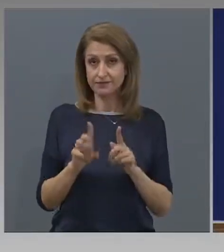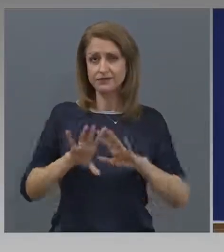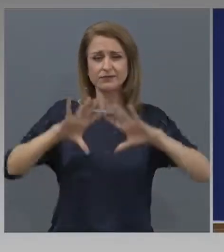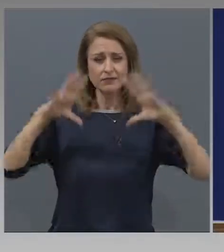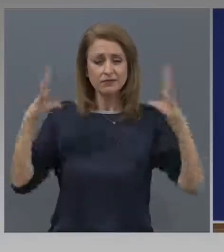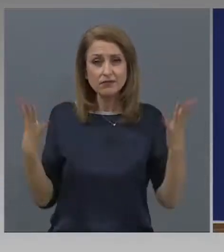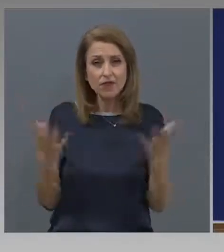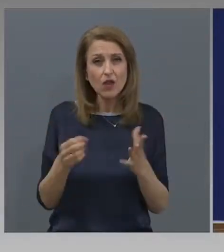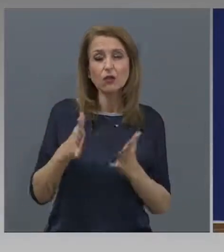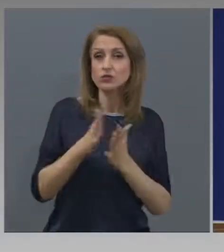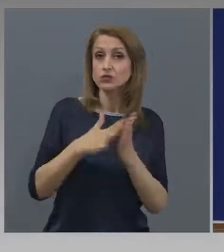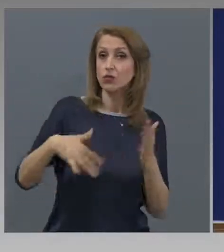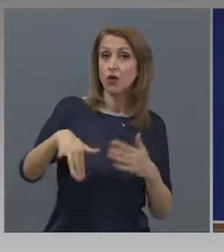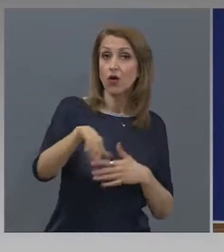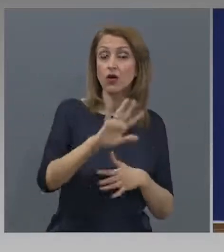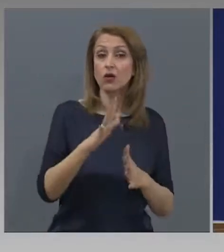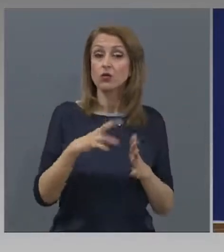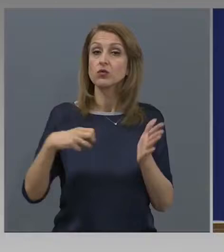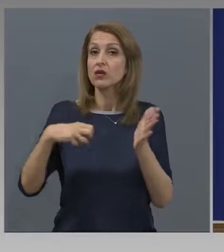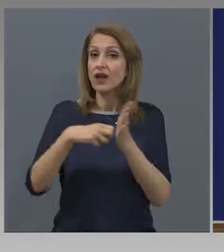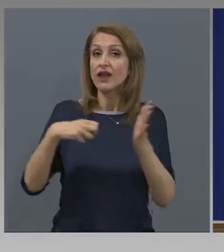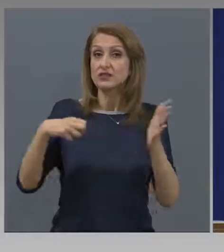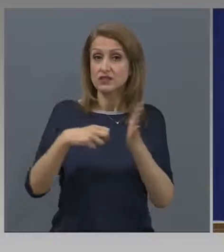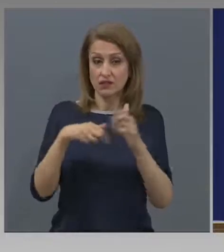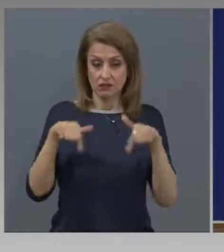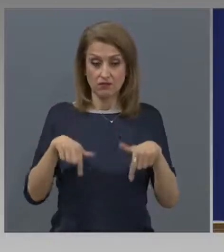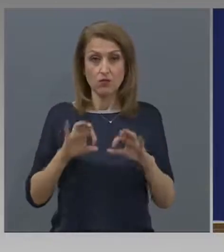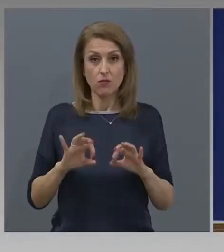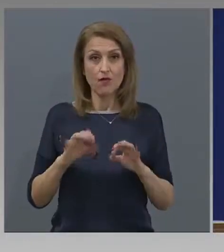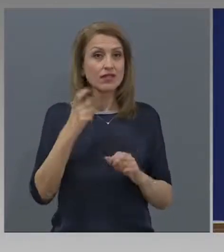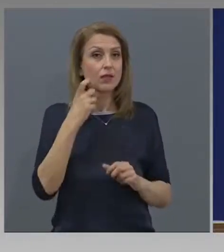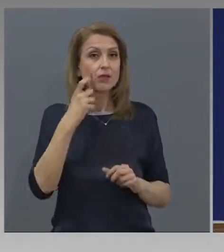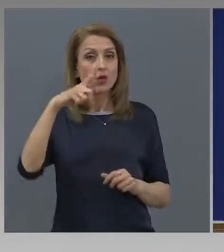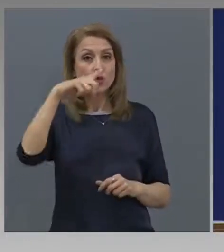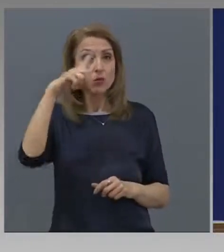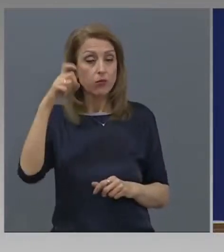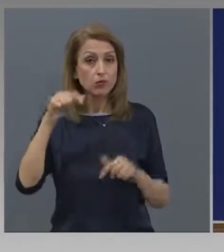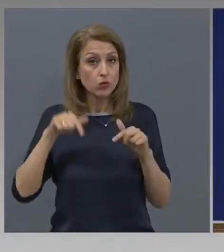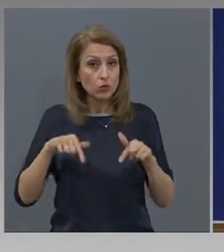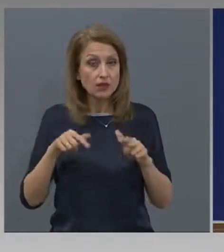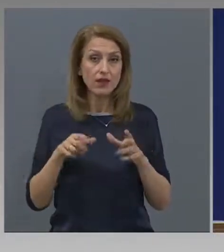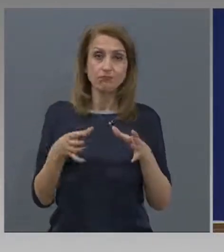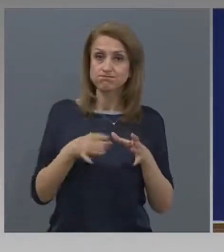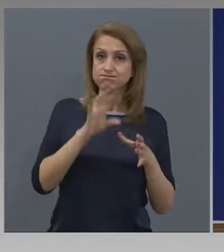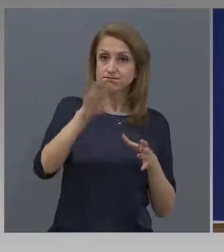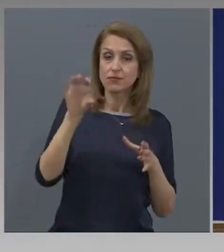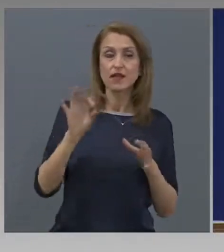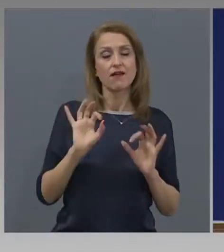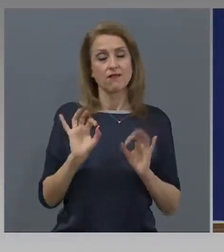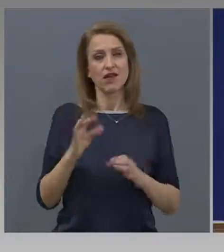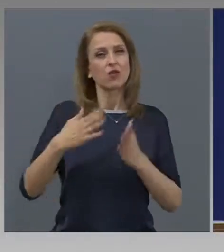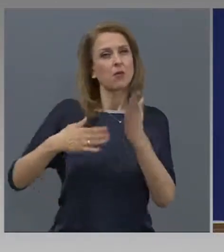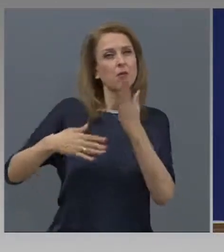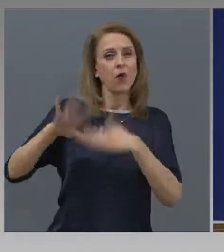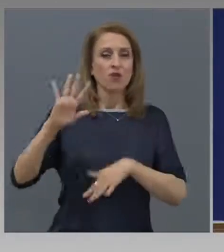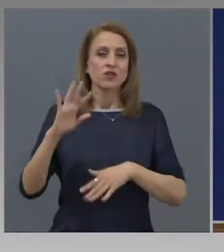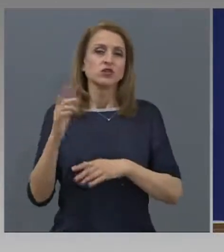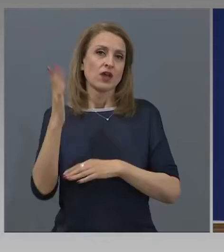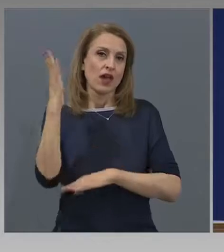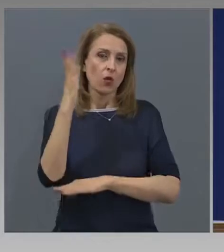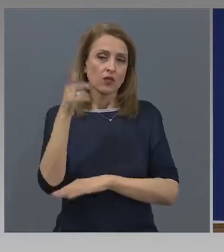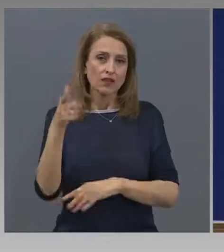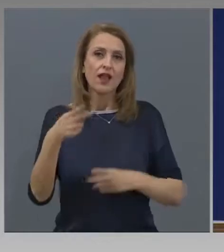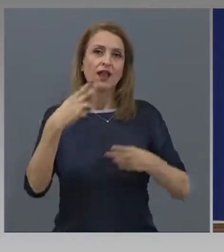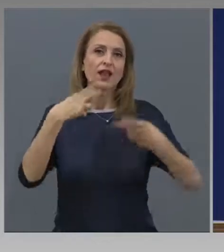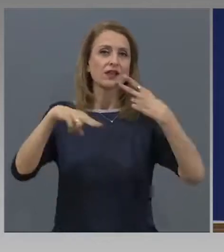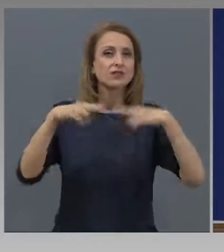регистрират в момента в бюрата по труда, дай много разбира се, са от секторите хотелиерство, ресторантьорство и